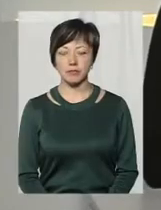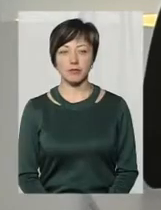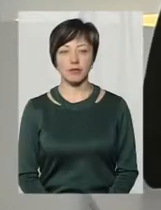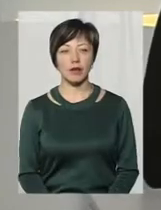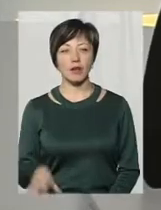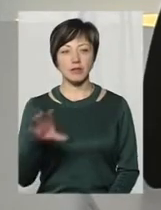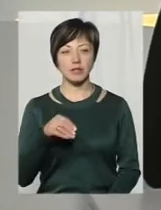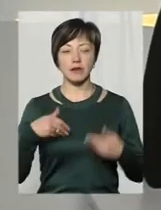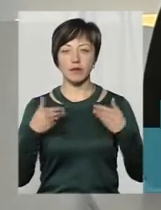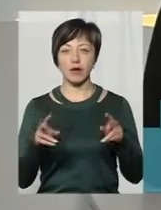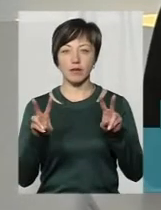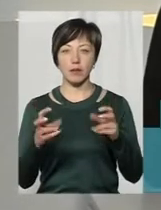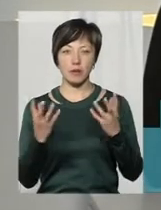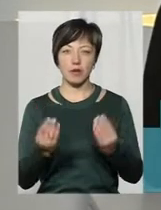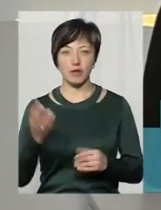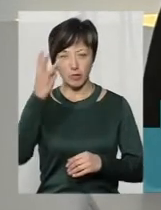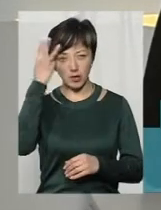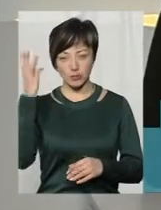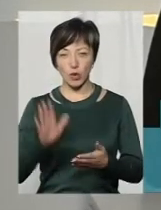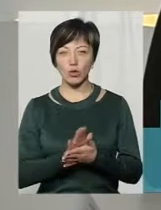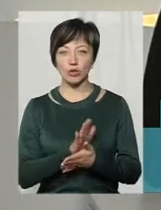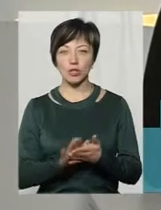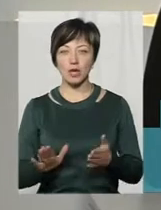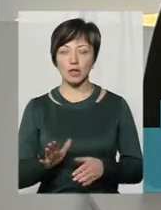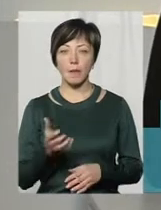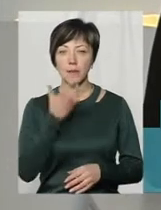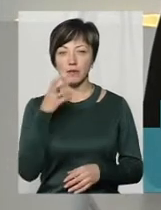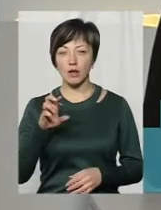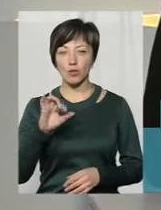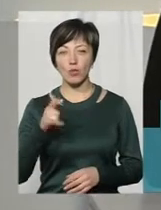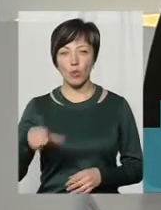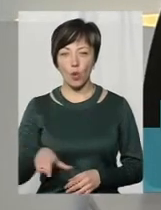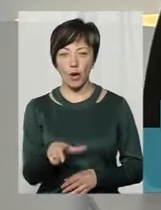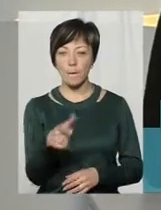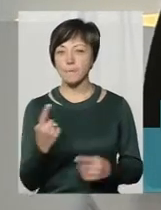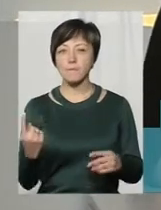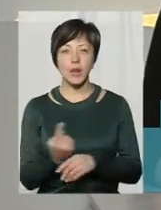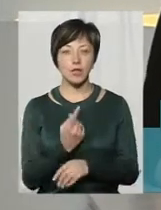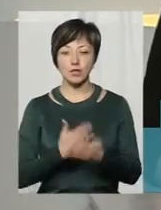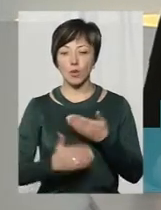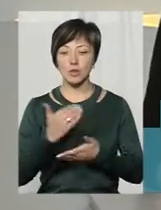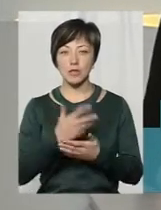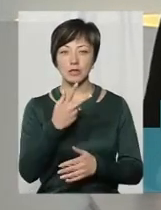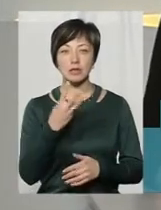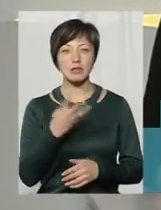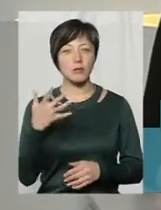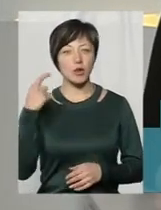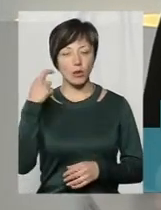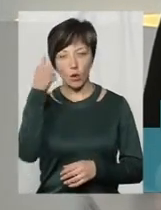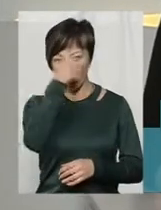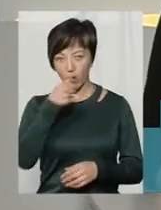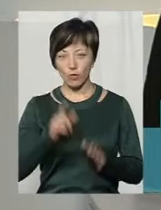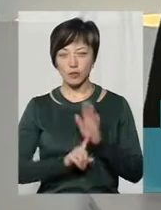Усіх вітаю у темі дня. У Хмельницькому розчищають Південний Буг. Це вперше за останні 35 років. Розпочали